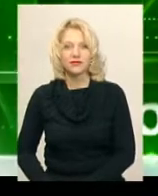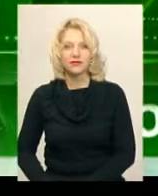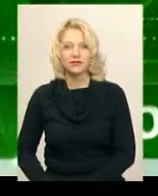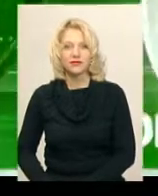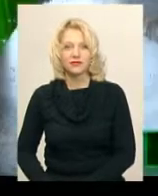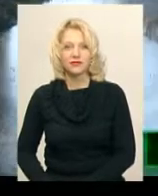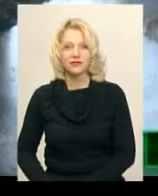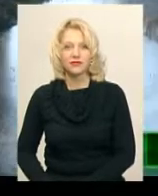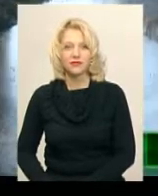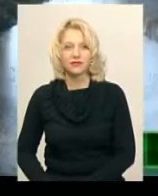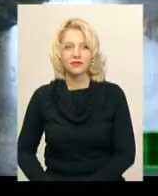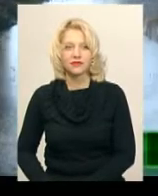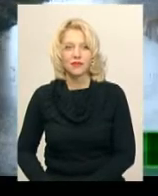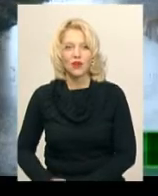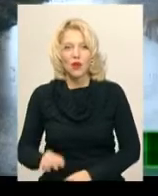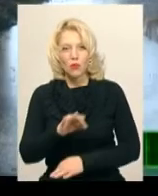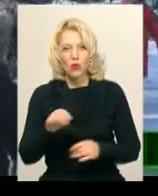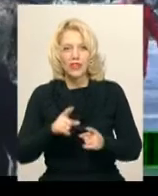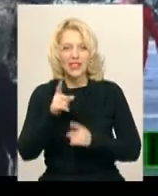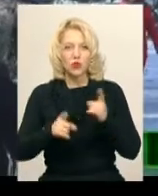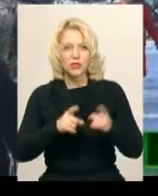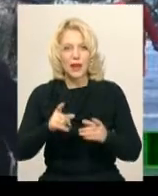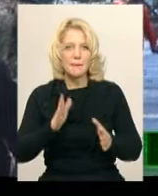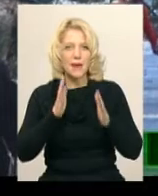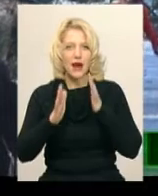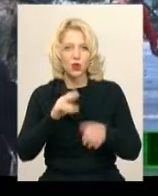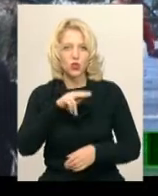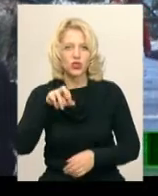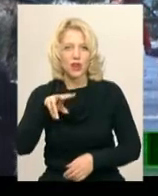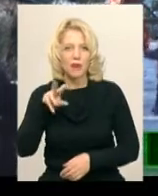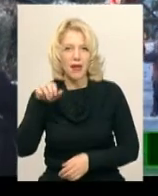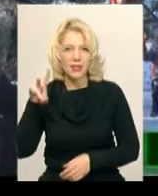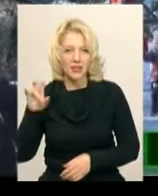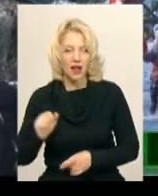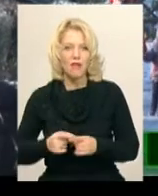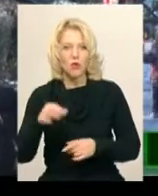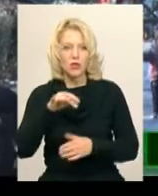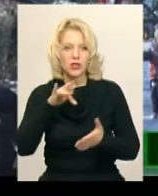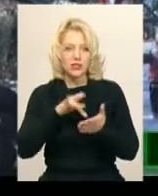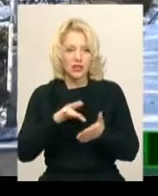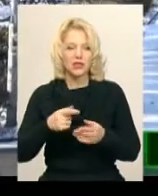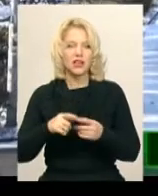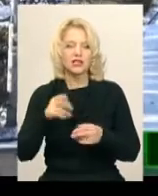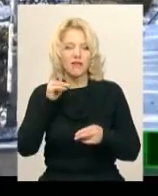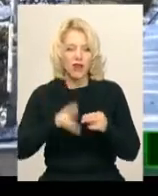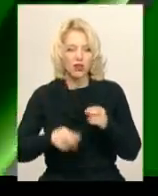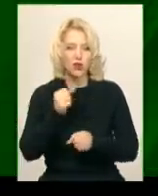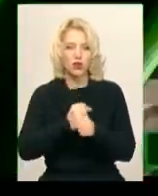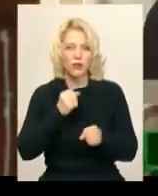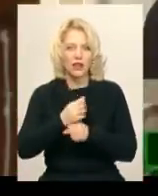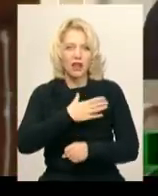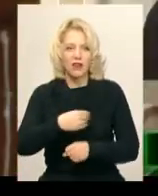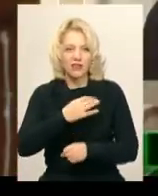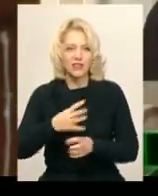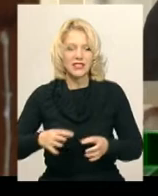Музика Проєкт з реконструкції парку імені Чекмана в обласному центрі завершують розробляти львівські архітектори.